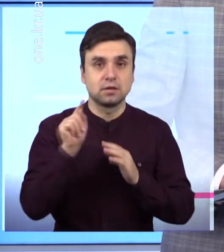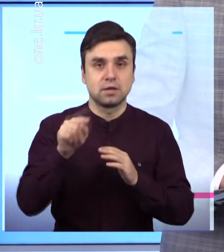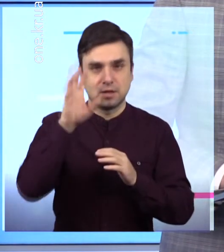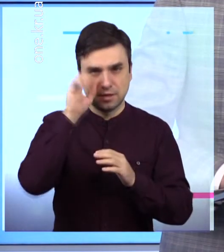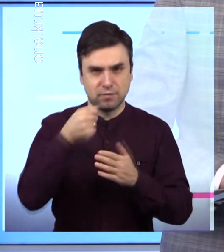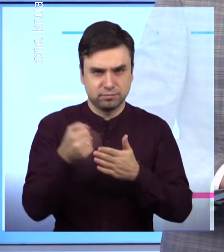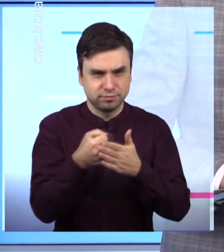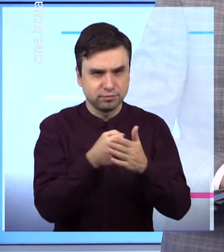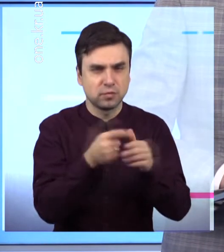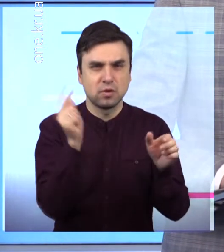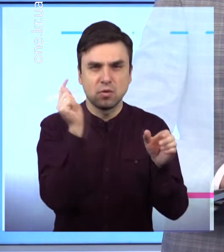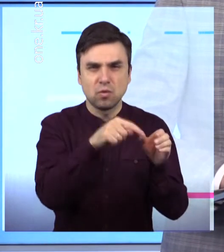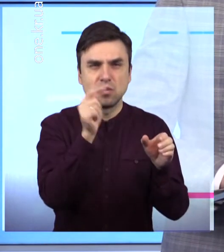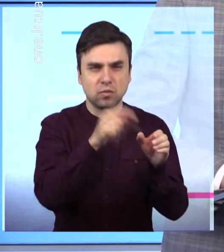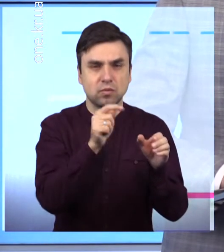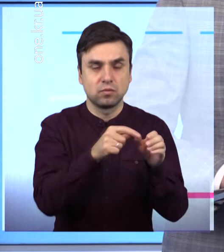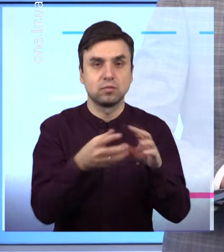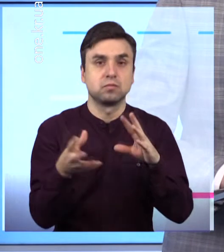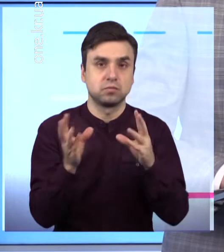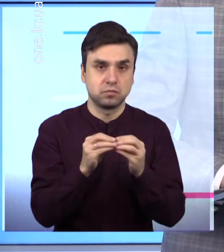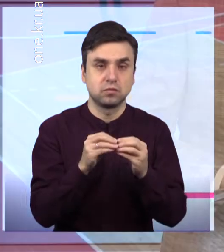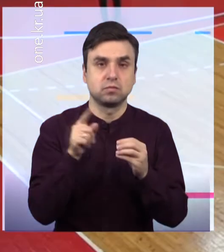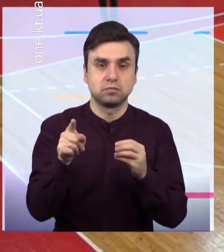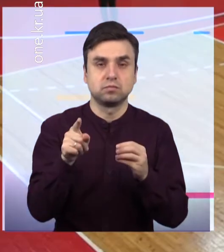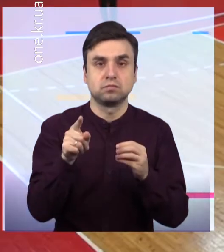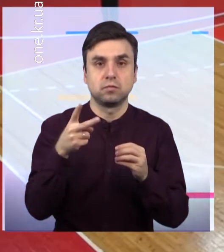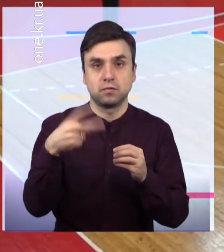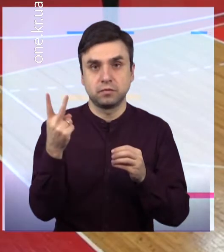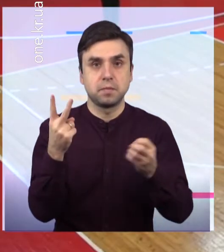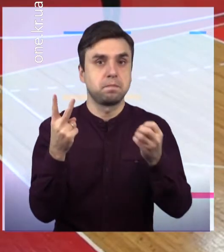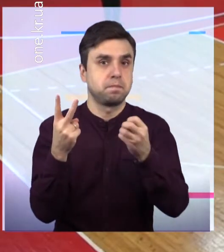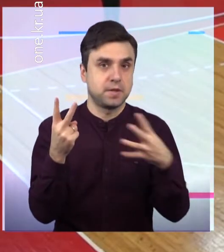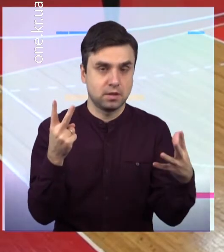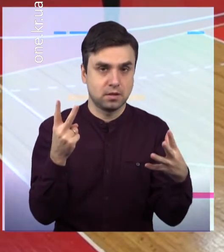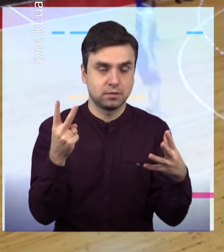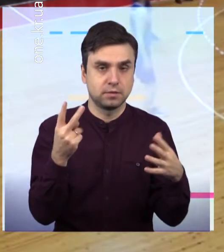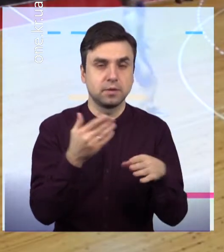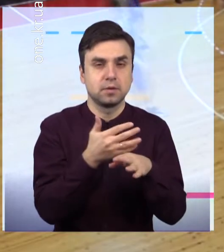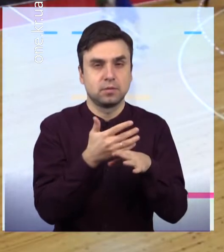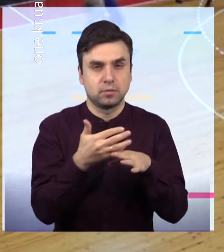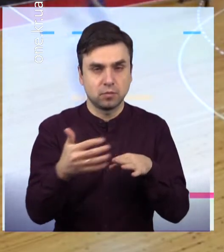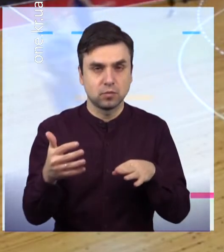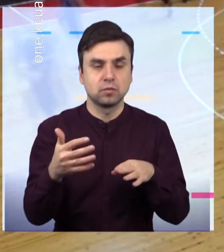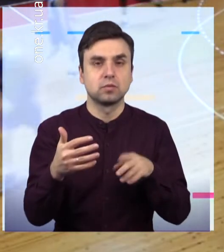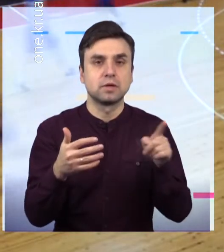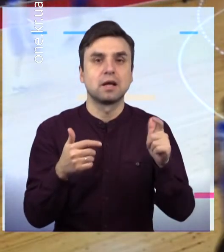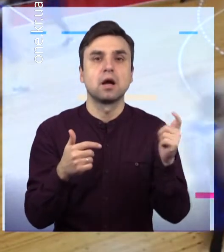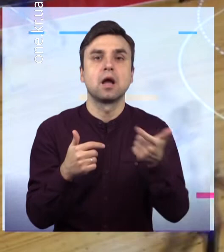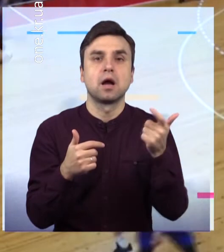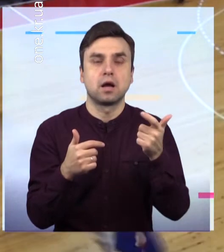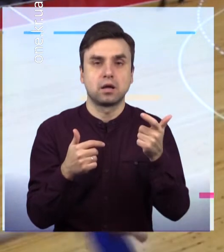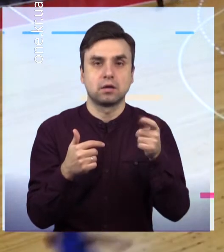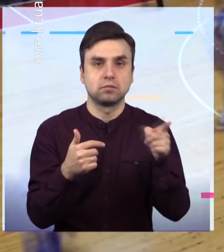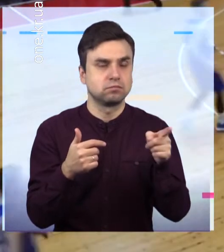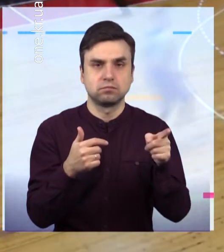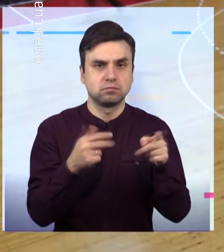господарів паркету 22-15 В другій чверті гості з Харкову значно додали, вже підсумком був їх на